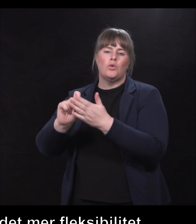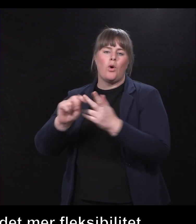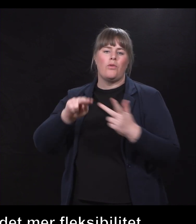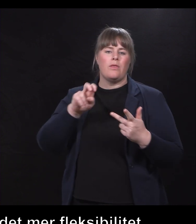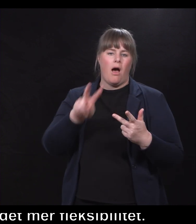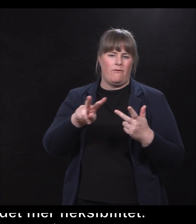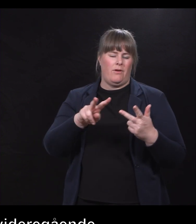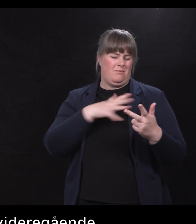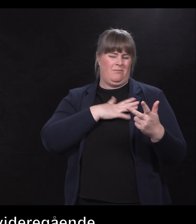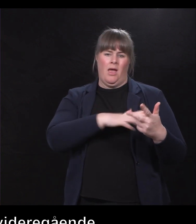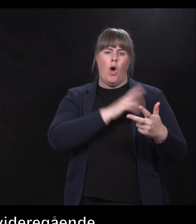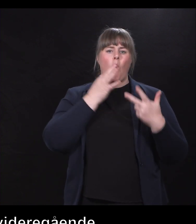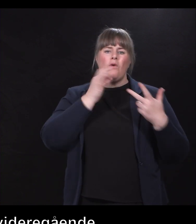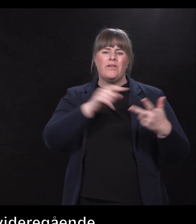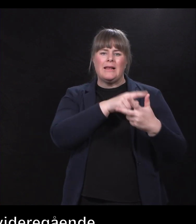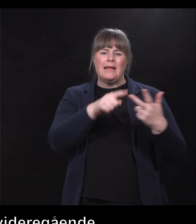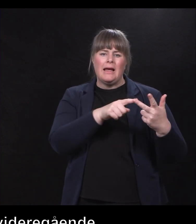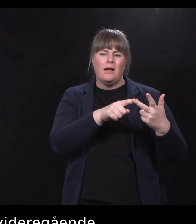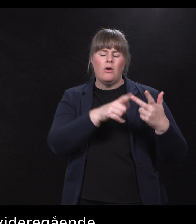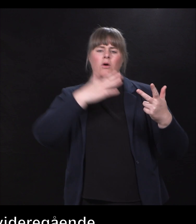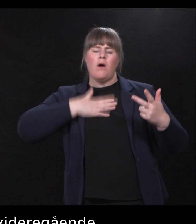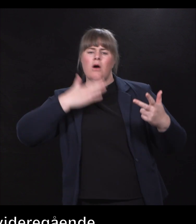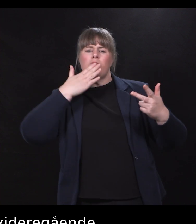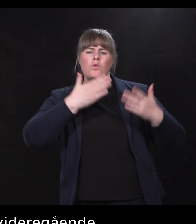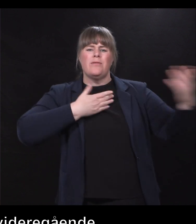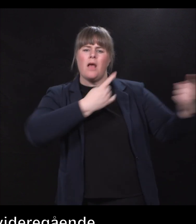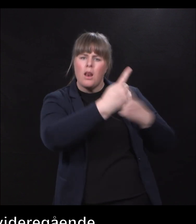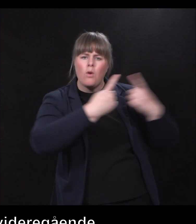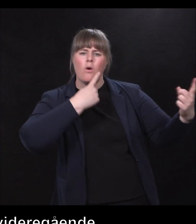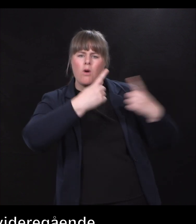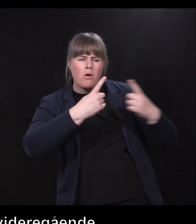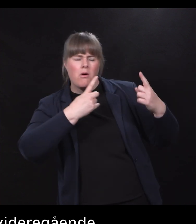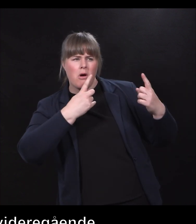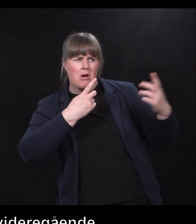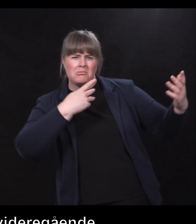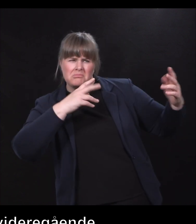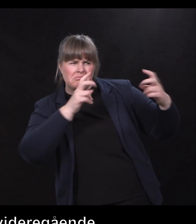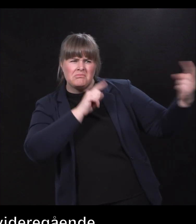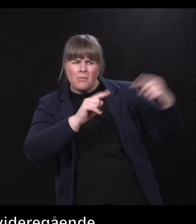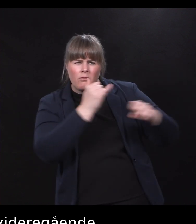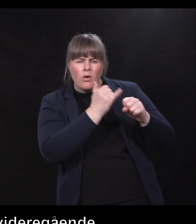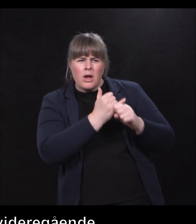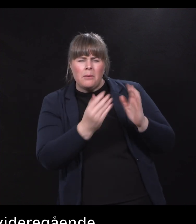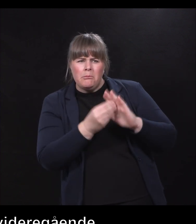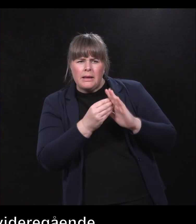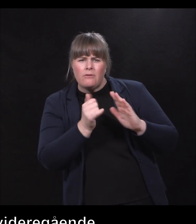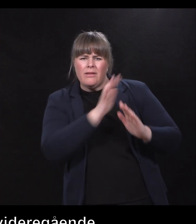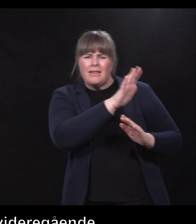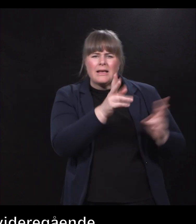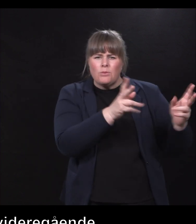å være i en god dialog og se hva kan vi bidra med sånn at deres brukergruppe og ungdom og elever